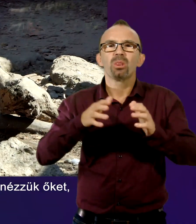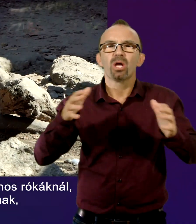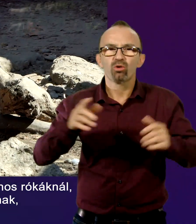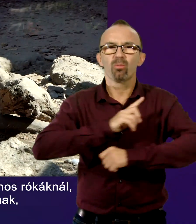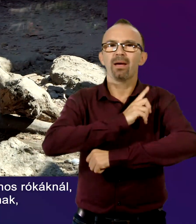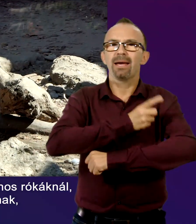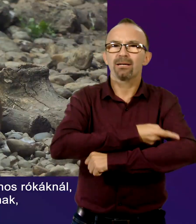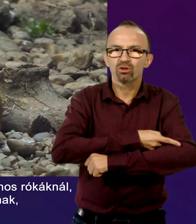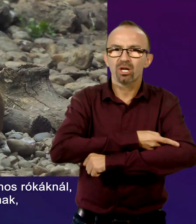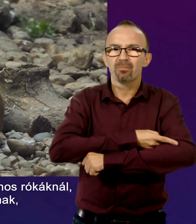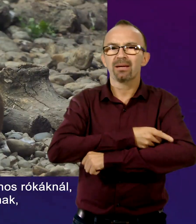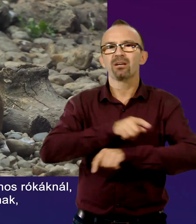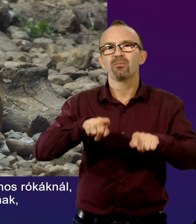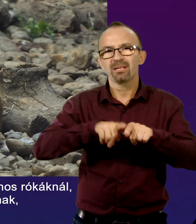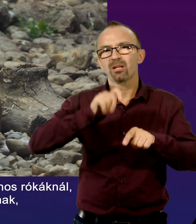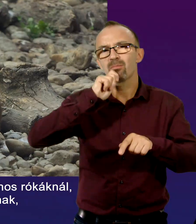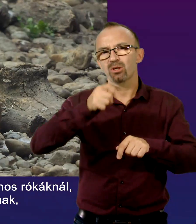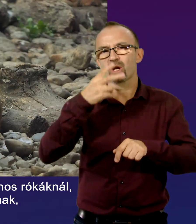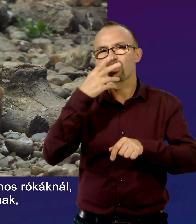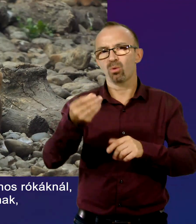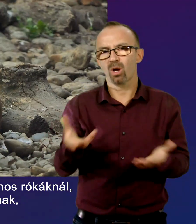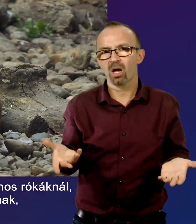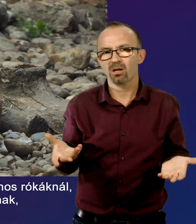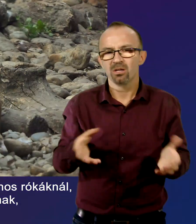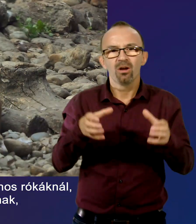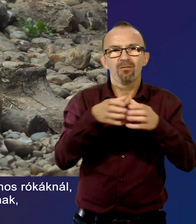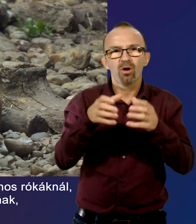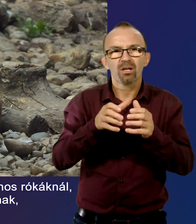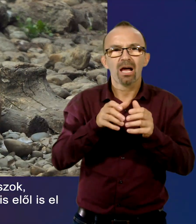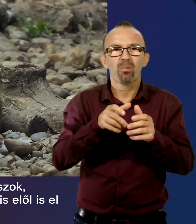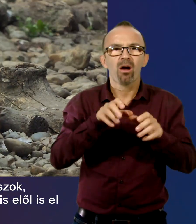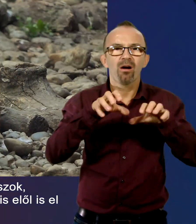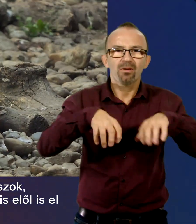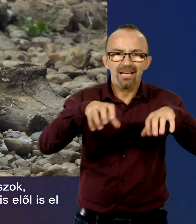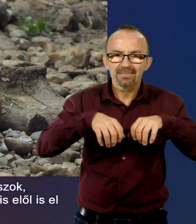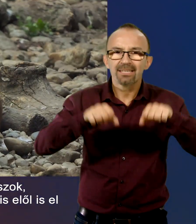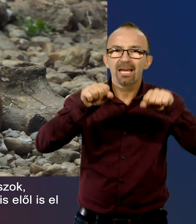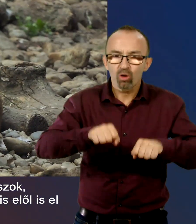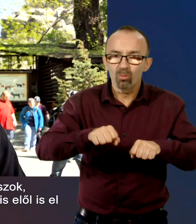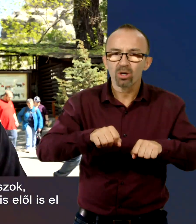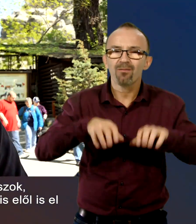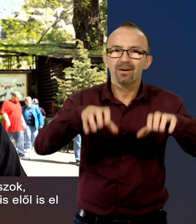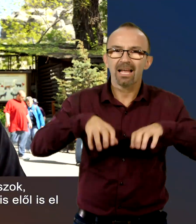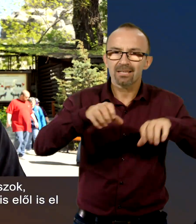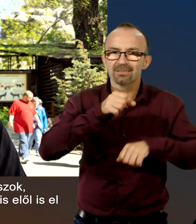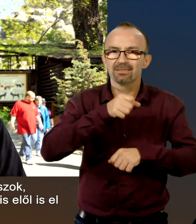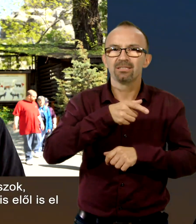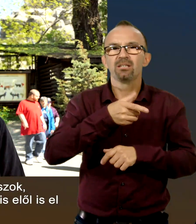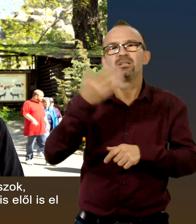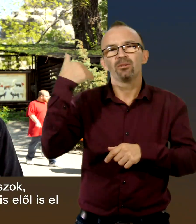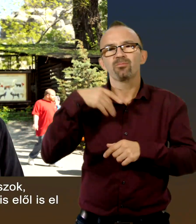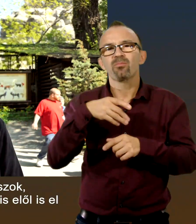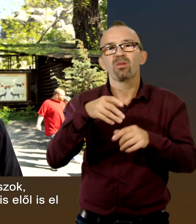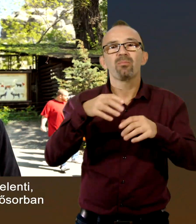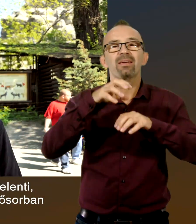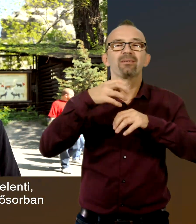termetőek erőteljesebbek is a Magyarországon honos rógáknál, és ők mivel falkában vadásznak, valójában nagyon komoly vadásznak, úgyhogy az őshazákban akár